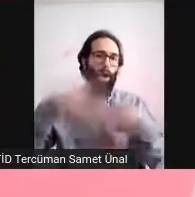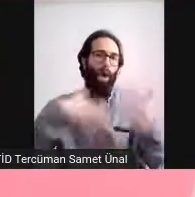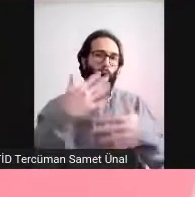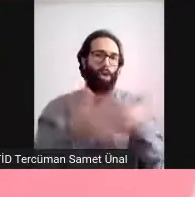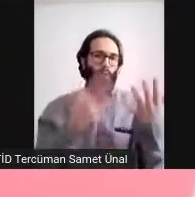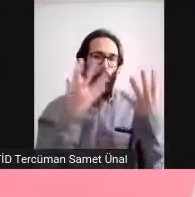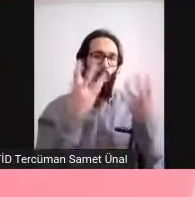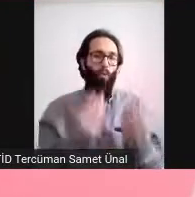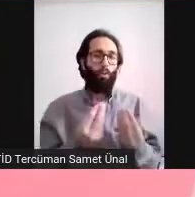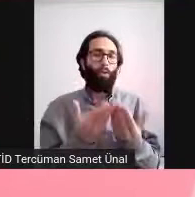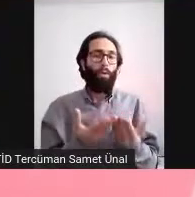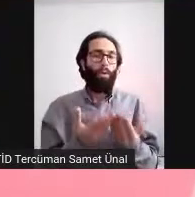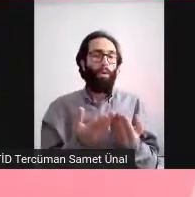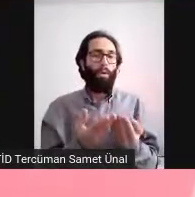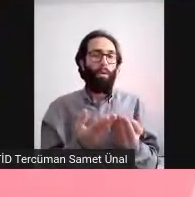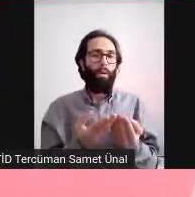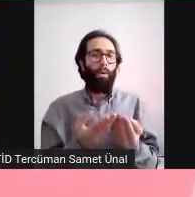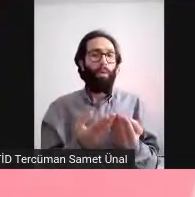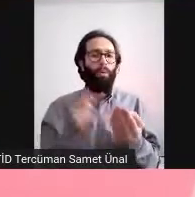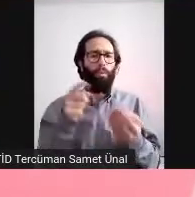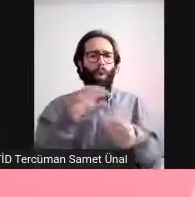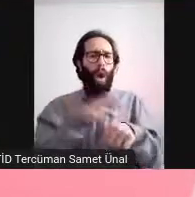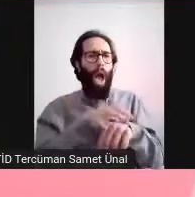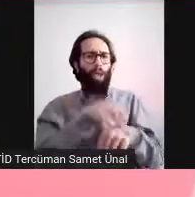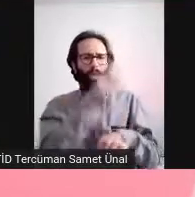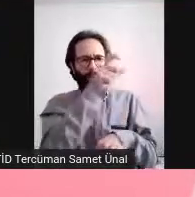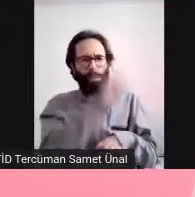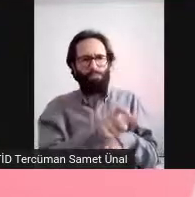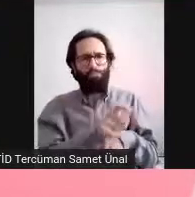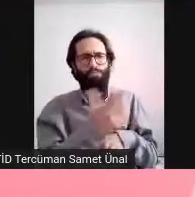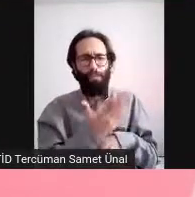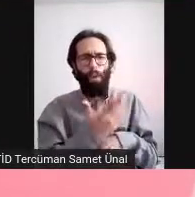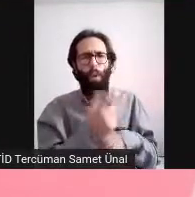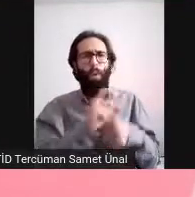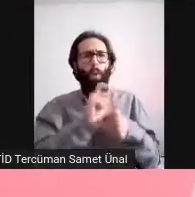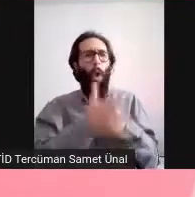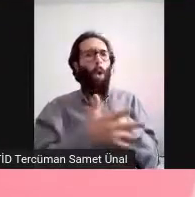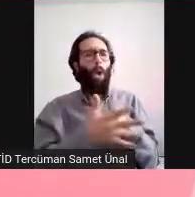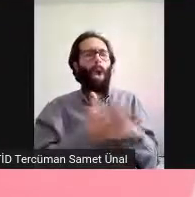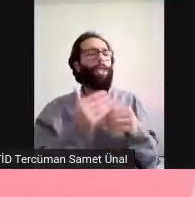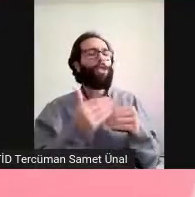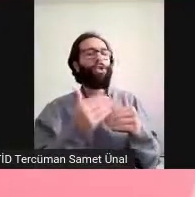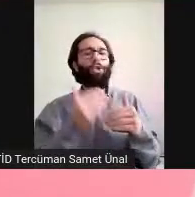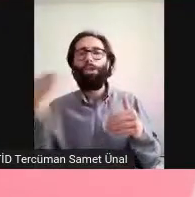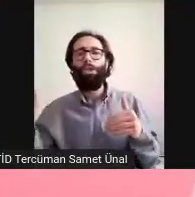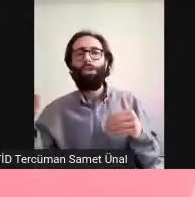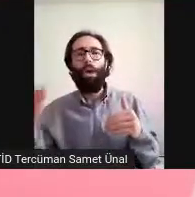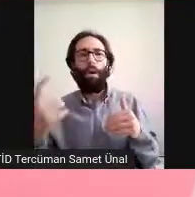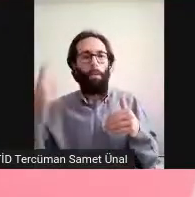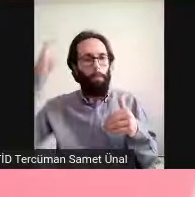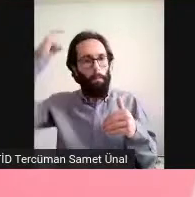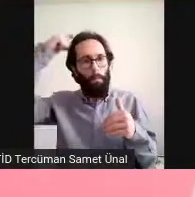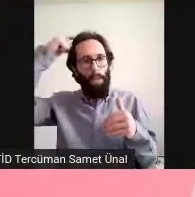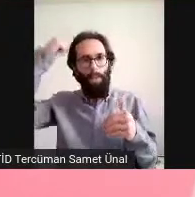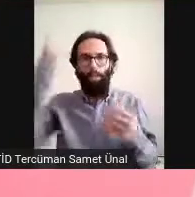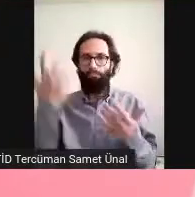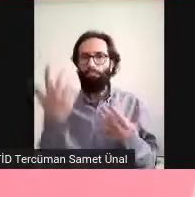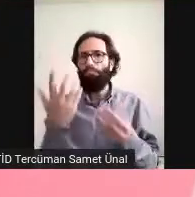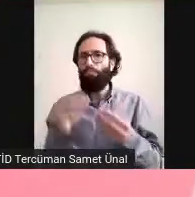Bütün bu hastaların covidden bağımsız bir şekilde beyinde hemoraj geçirme ihtimali var mı?